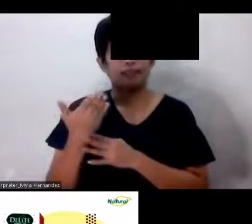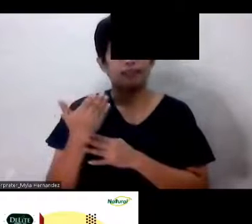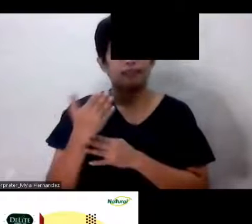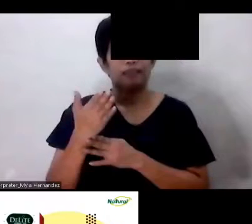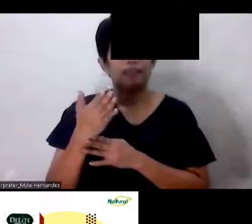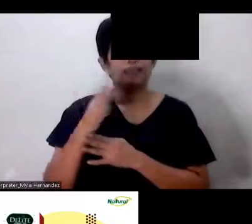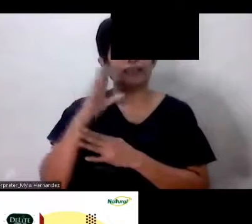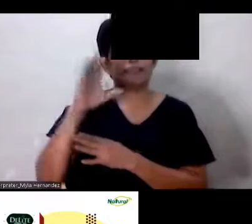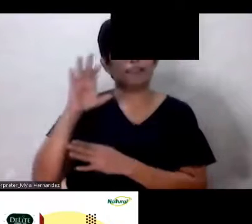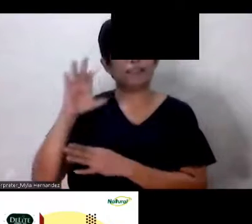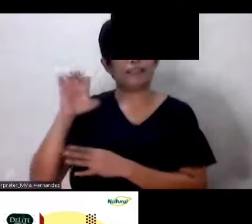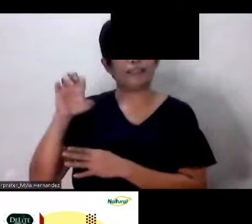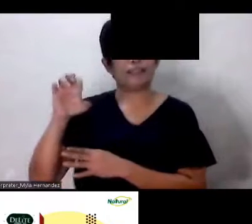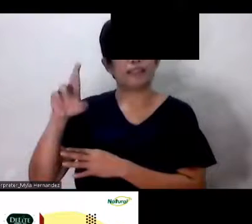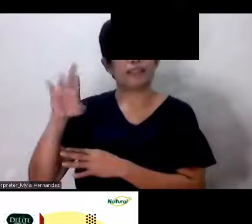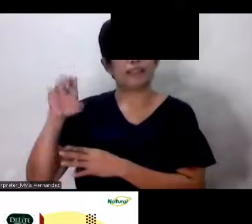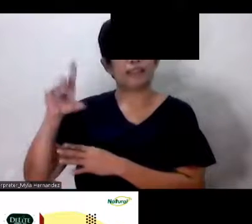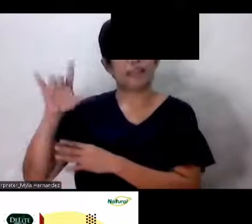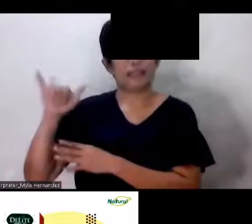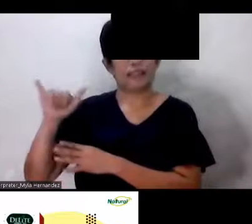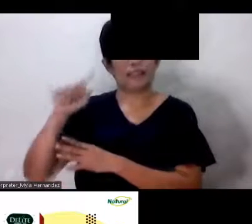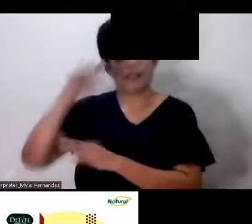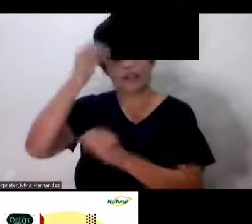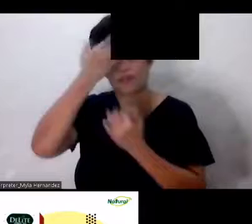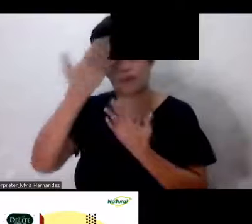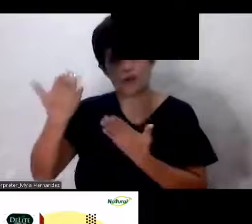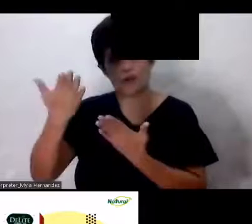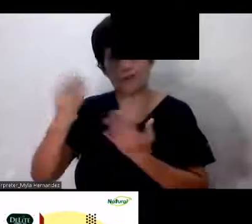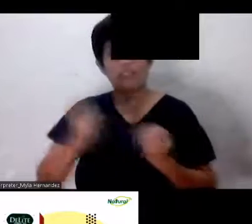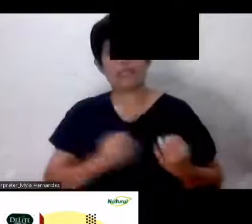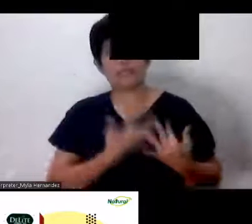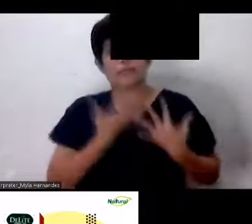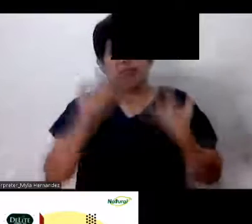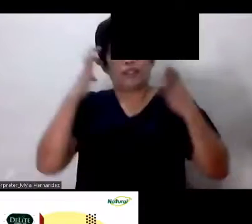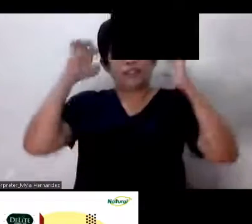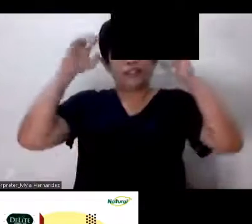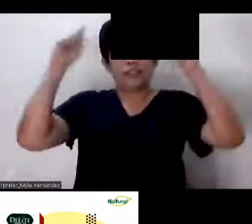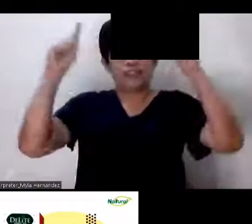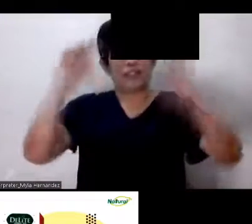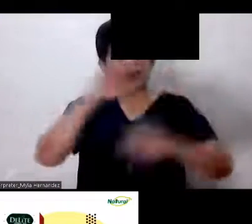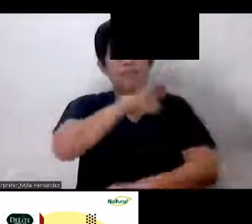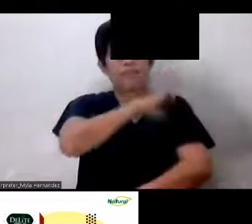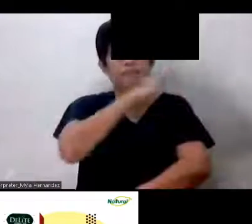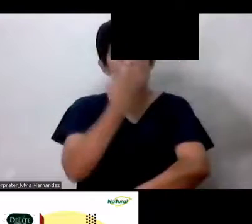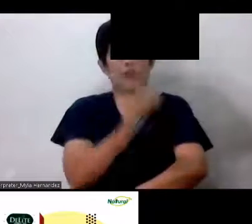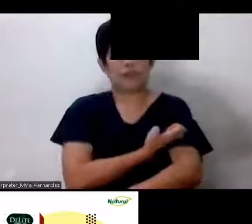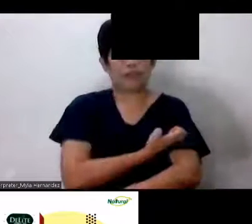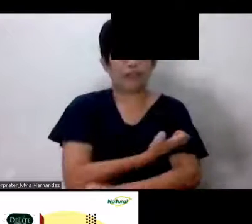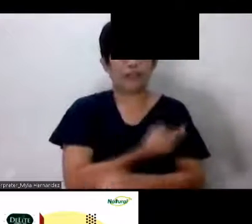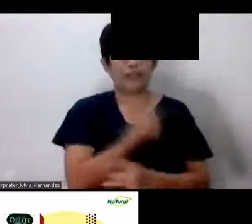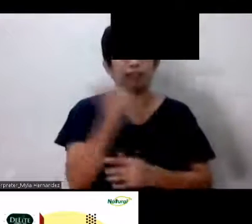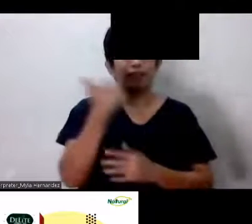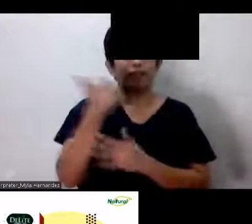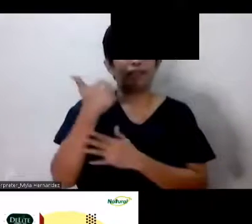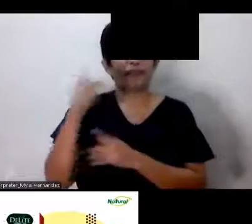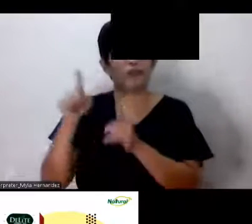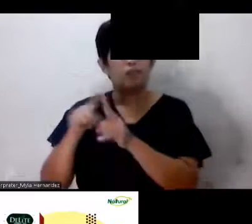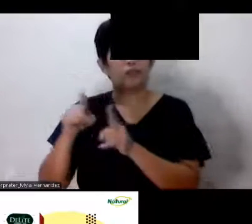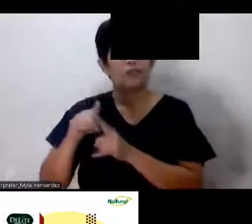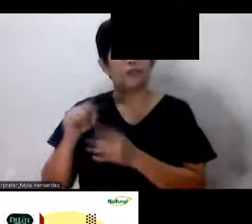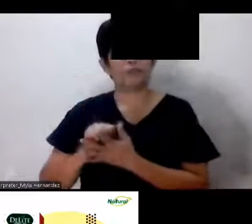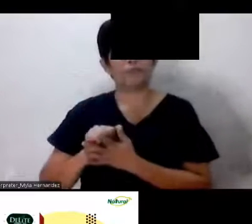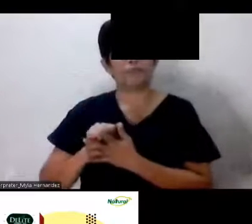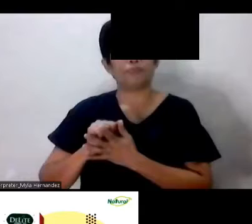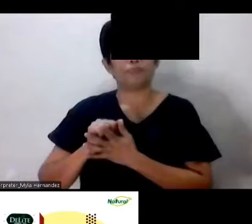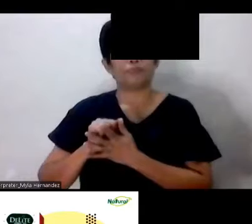Cerely. Yan, inform, inspire, educate, and empower. si Cora, nandyan din, si Cora Talon and Marietta, Mateo.